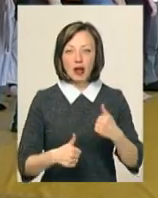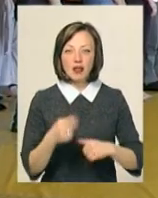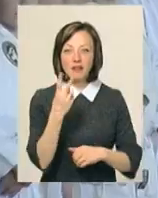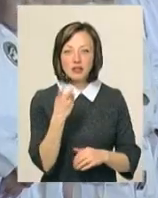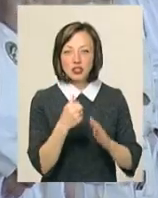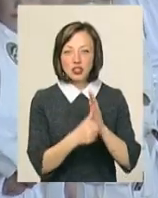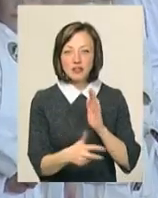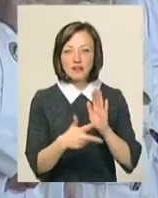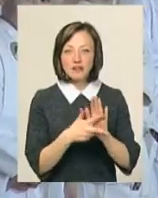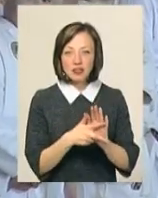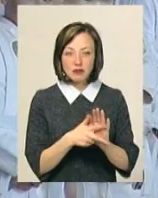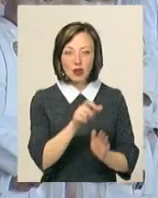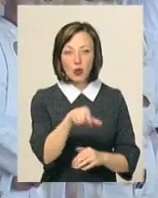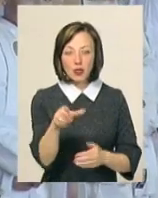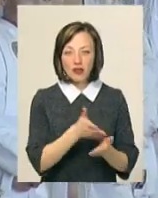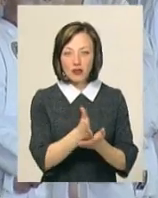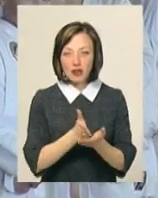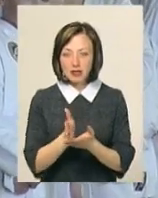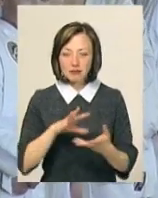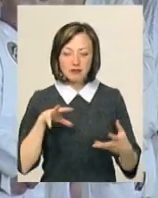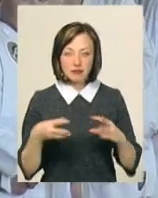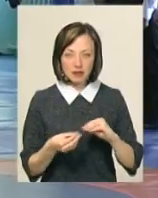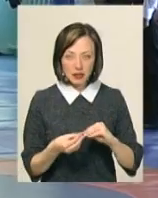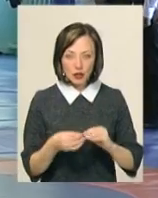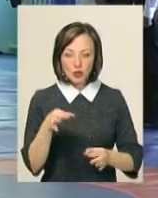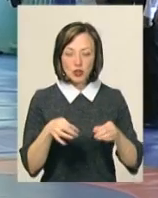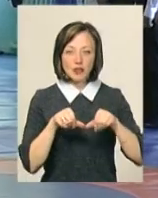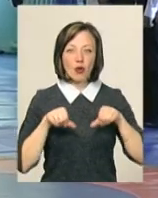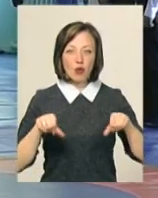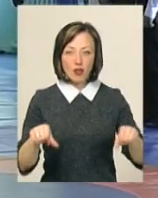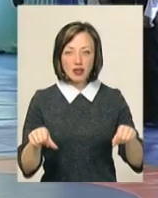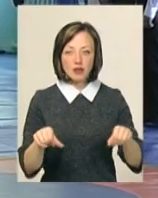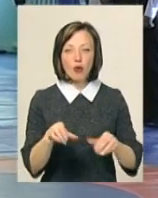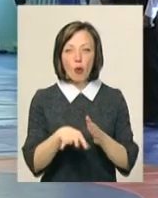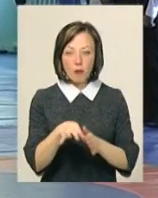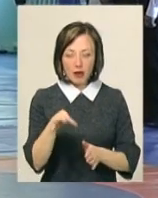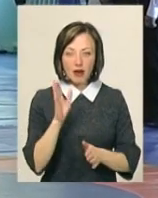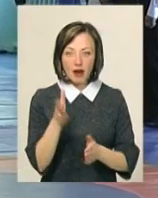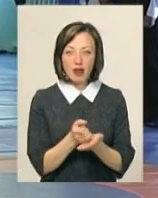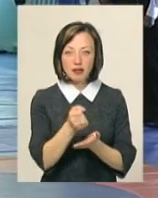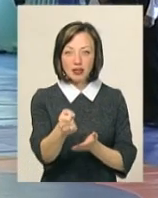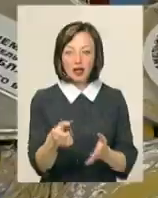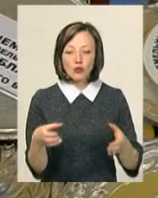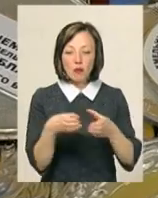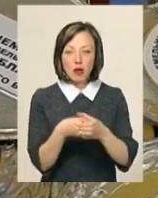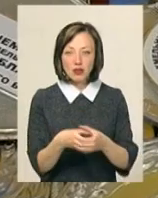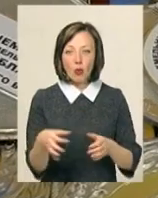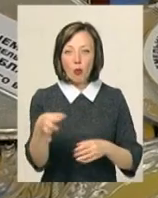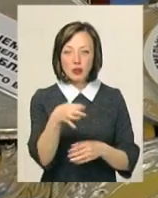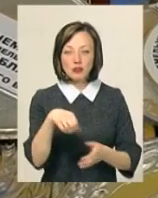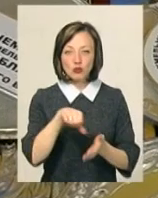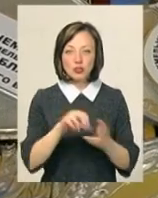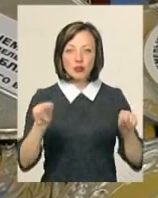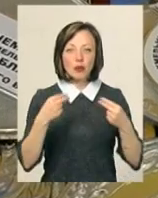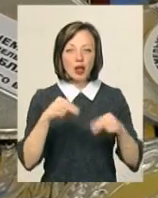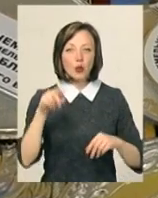268-ми людиноверсіях, а після підбиття підсумків суддівська колегія обере кандидатів до складу ЮНЕСКОї збірної області для участі